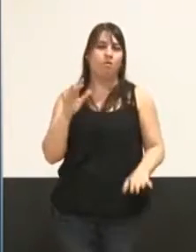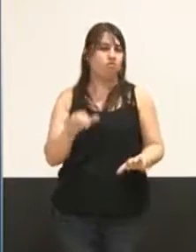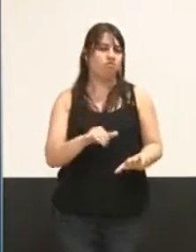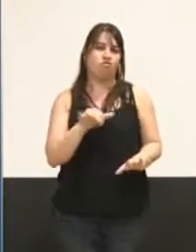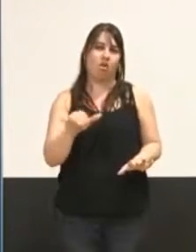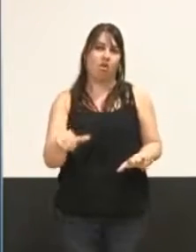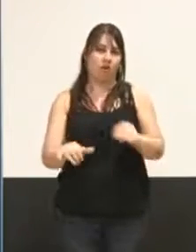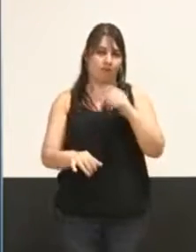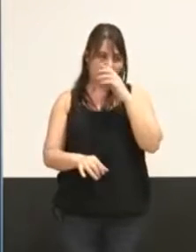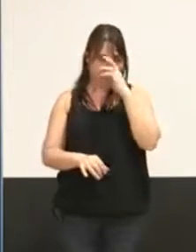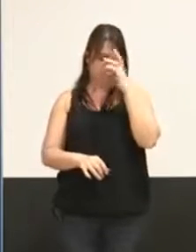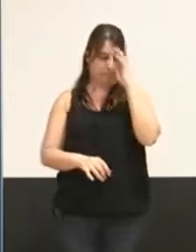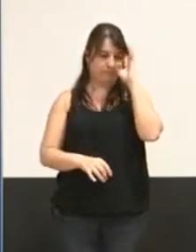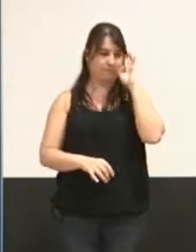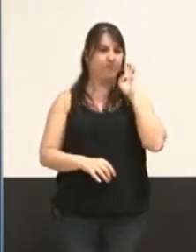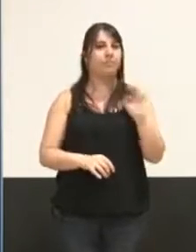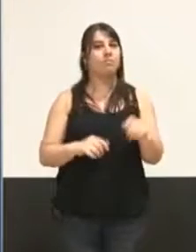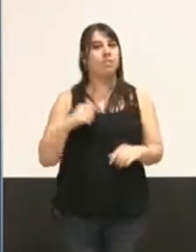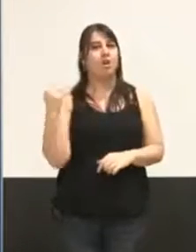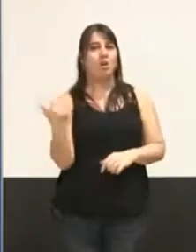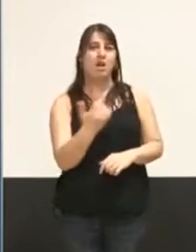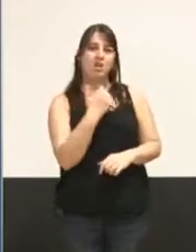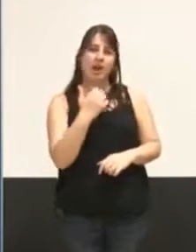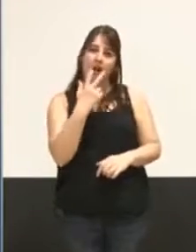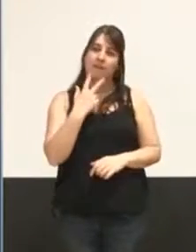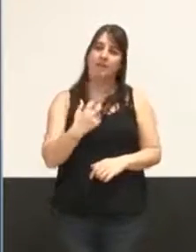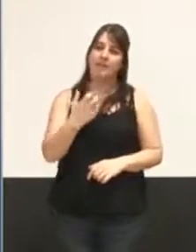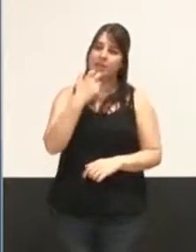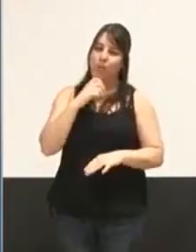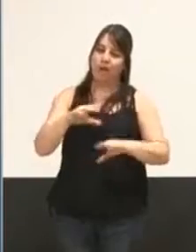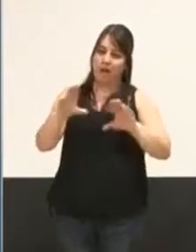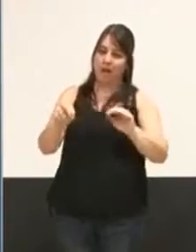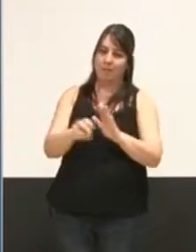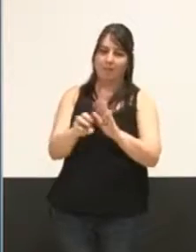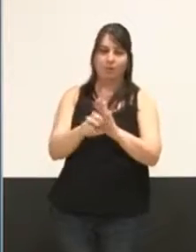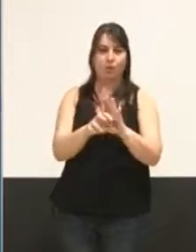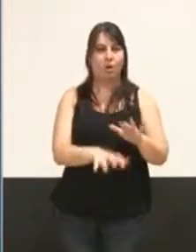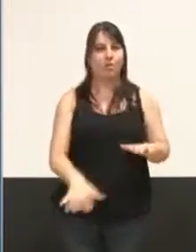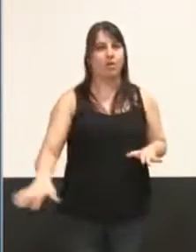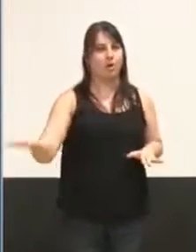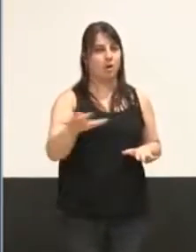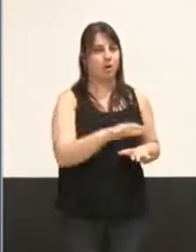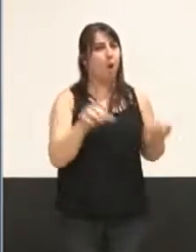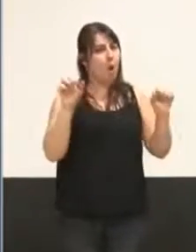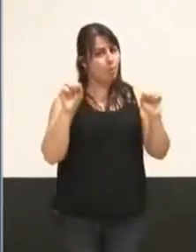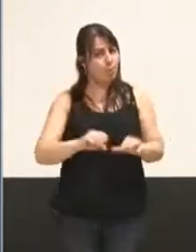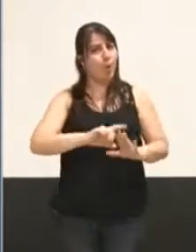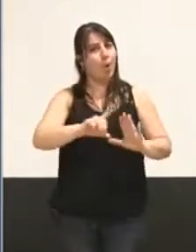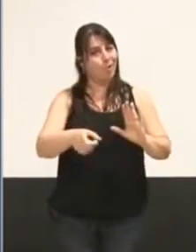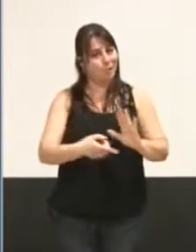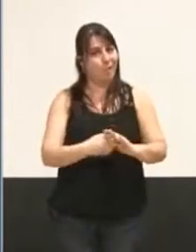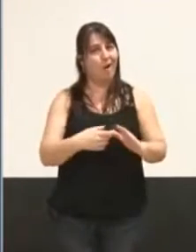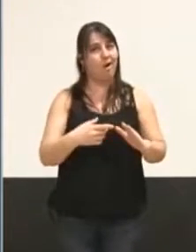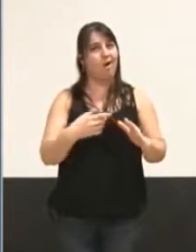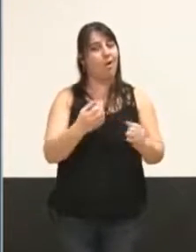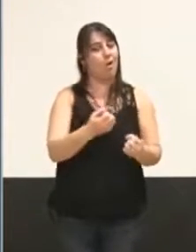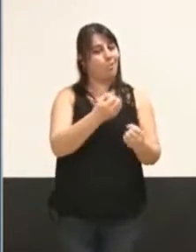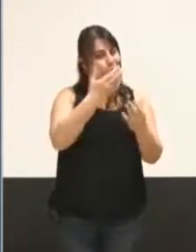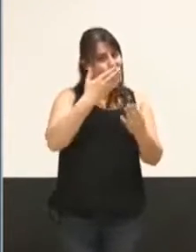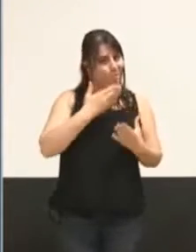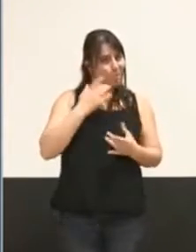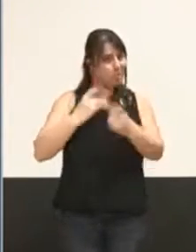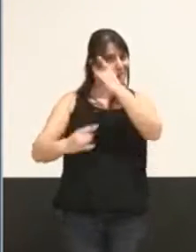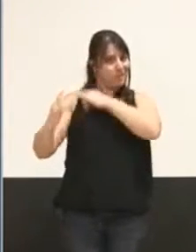Chacun de nos concitoyens doit se sentir aidé-positaire et bénéficiaire de notre histoire